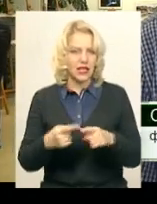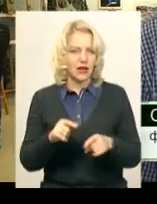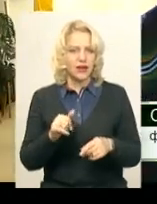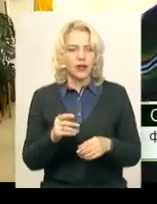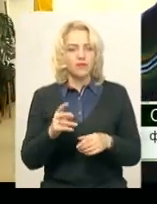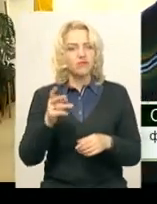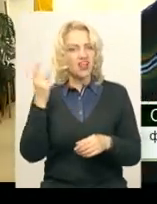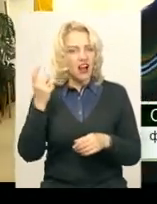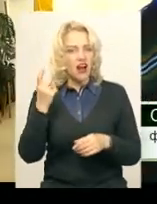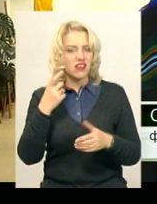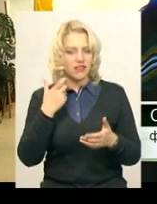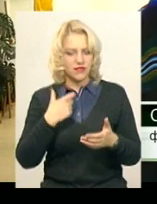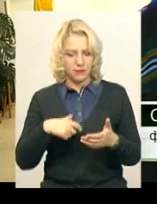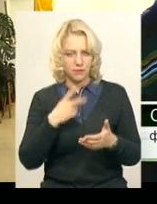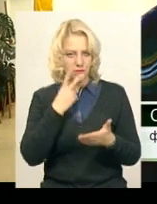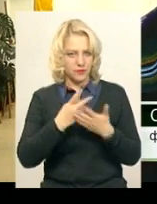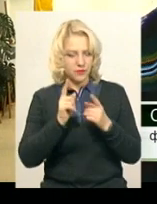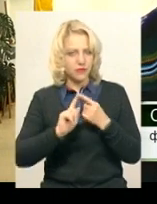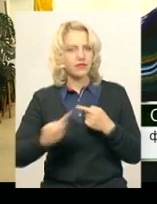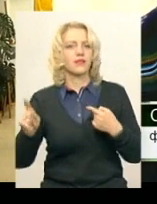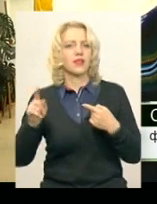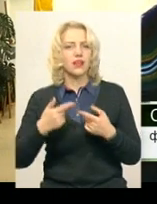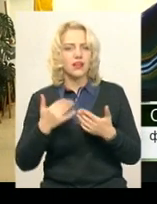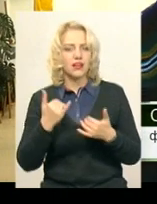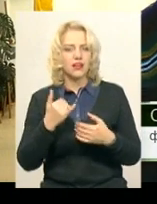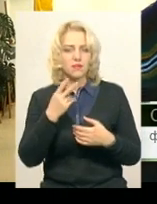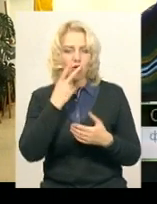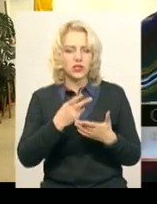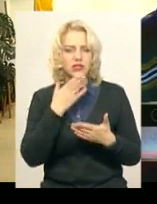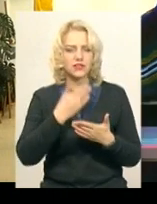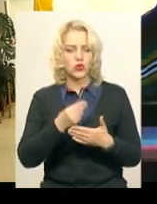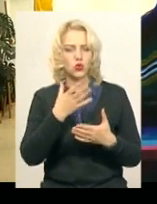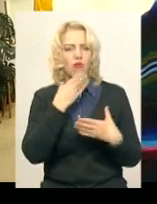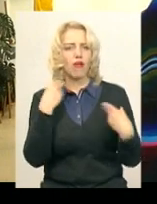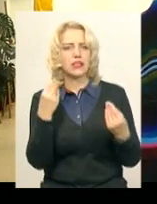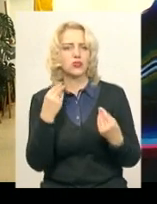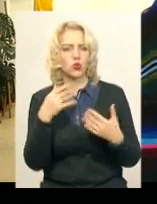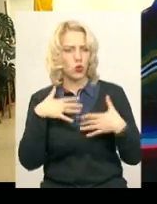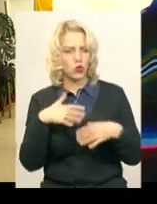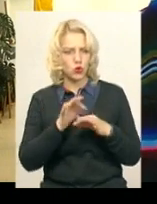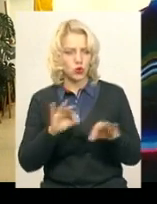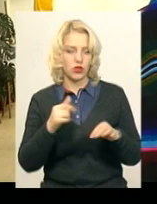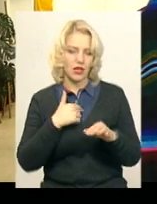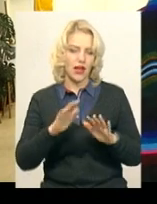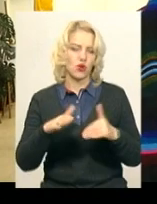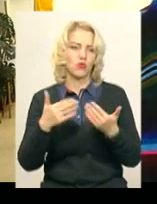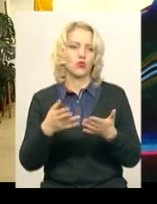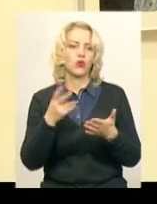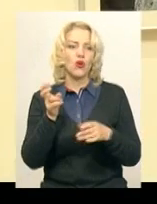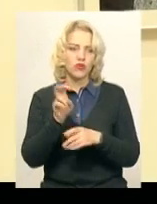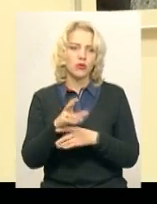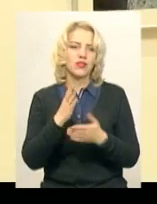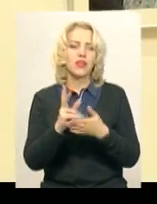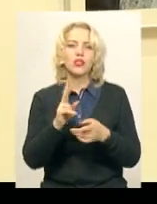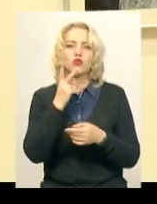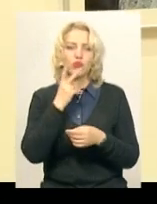різнилася, показали красу країни, що є Грузія, чудово, я рекомендую відвідати, тут є на що подивитися.